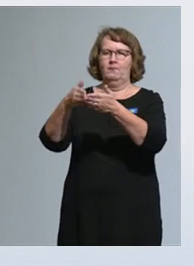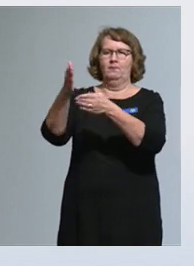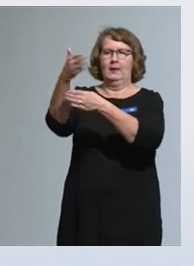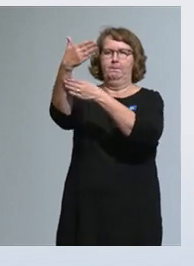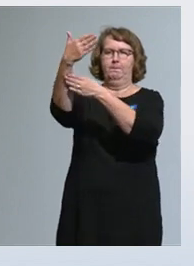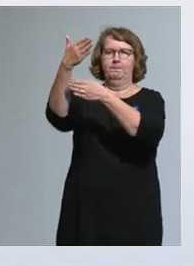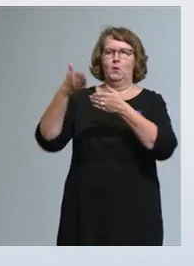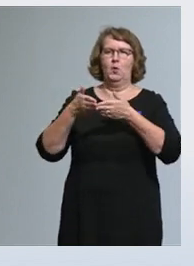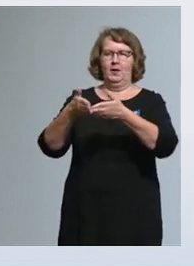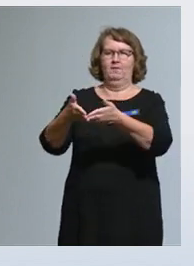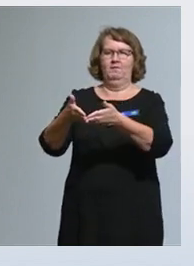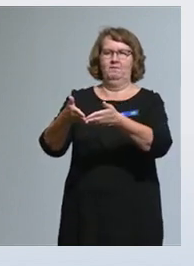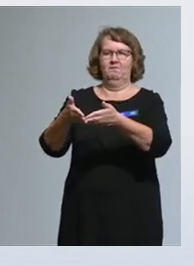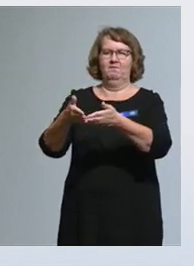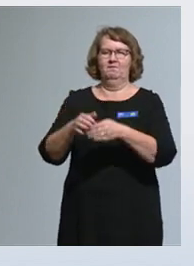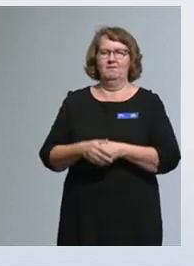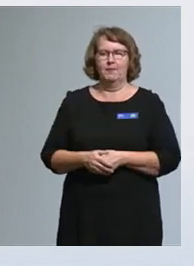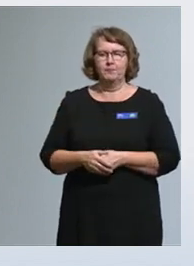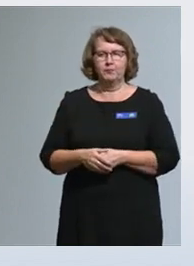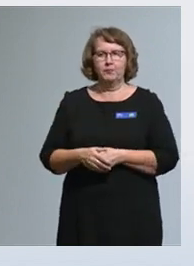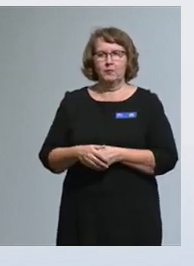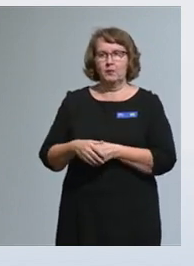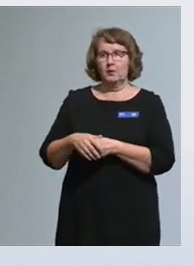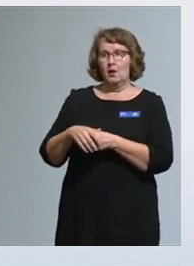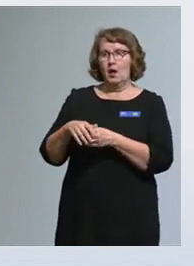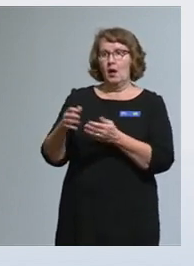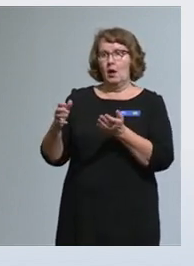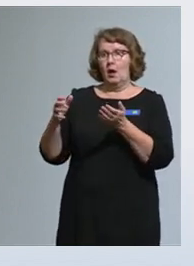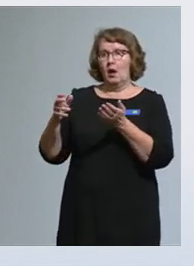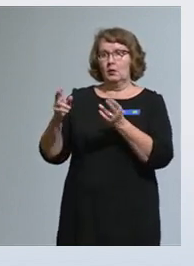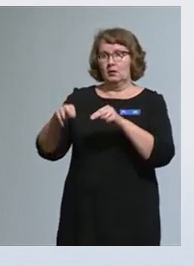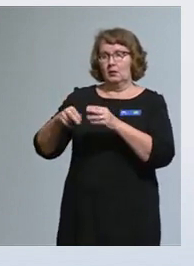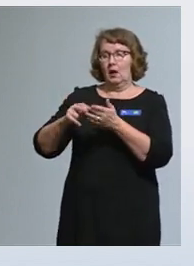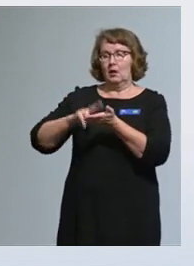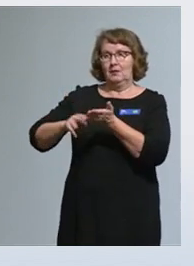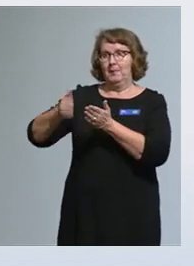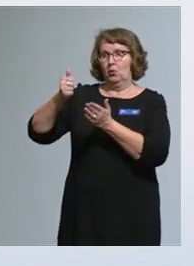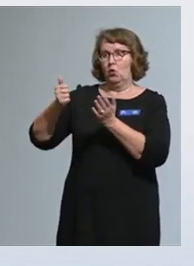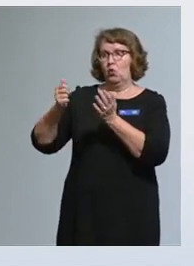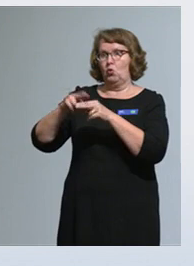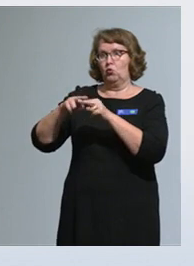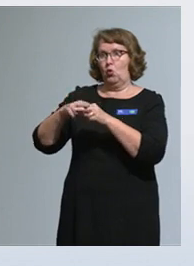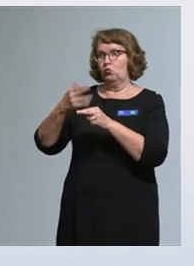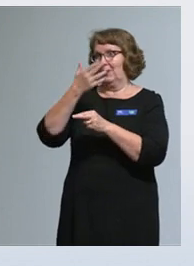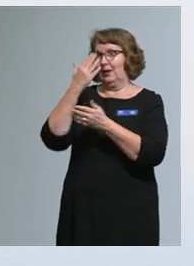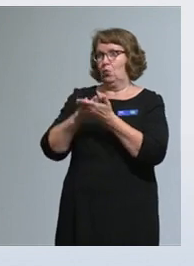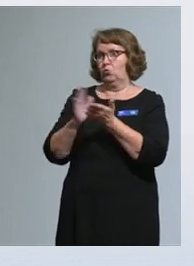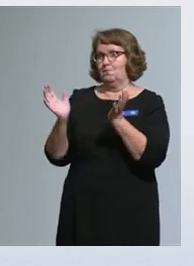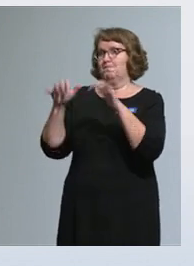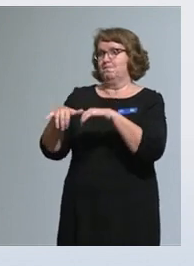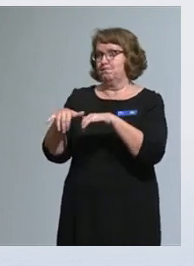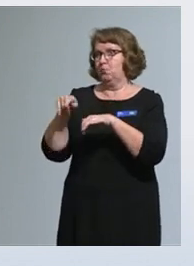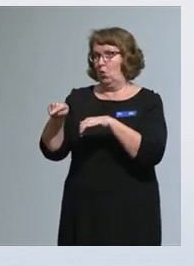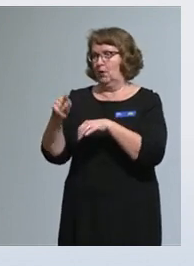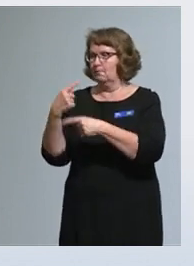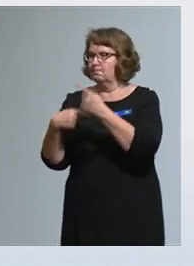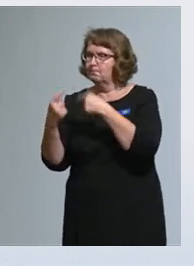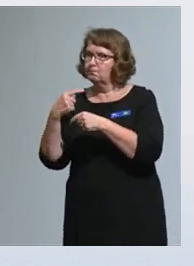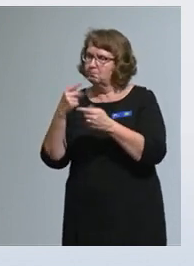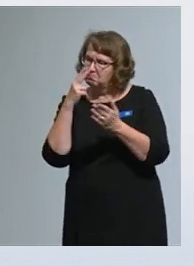Valtionoston kansliapäällikkökokous pääsi tähän malliin tutustumaan kesäkuun kokouksessaan, ja saimme tälle